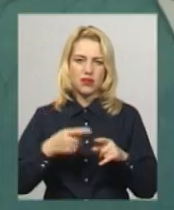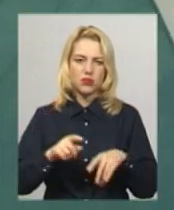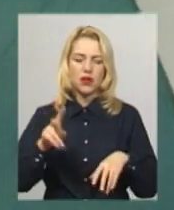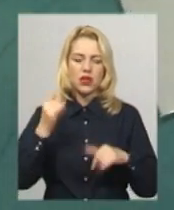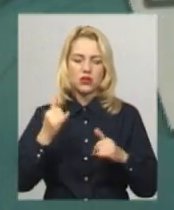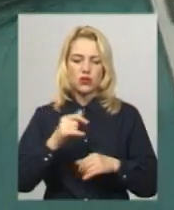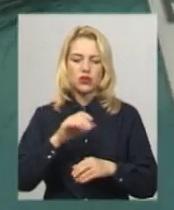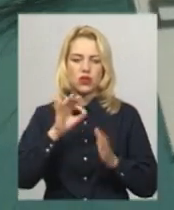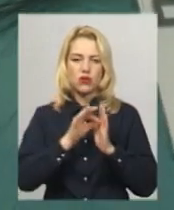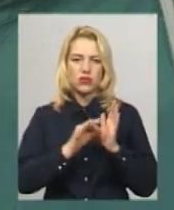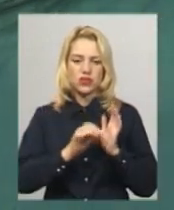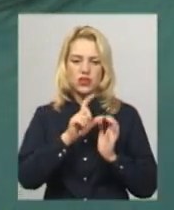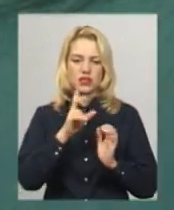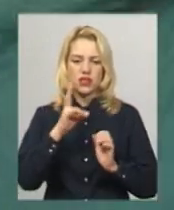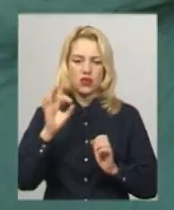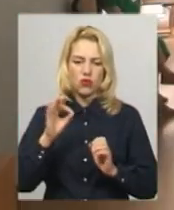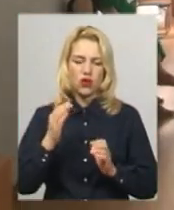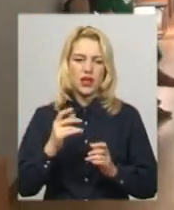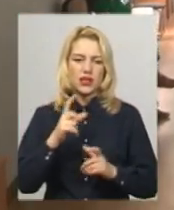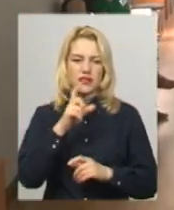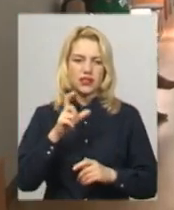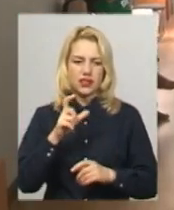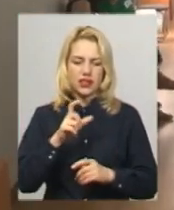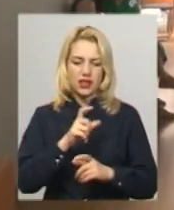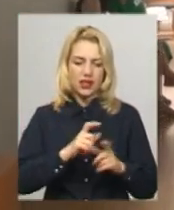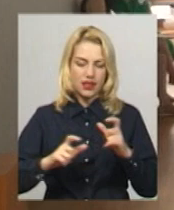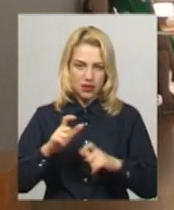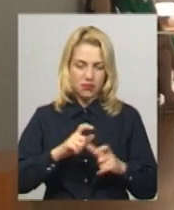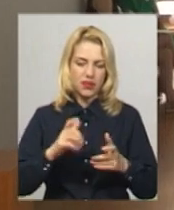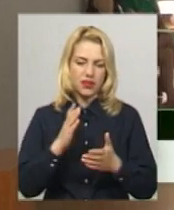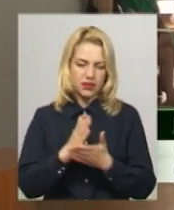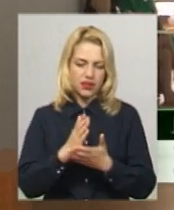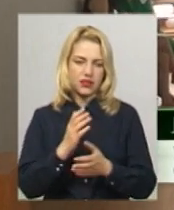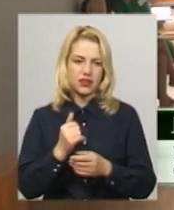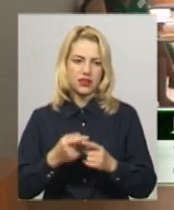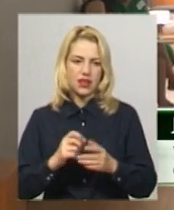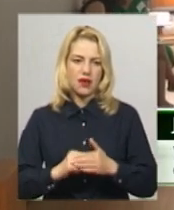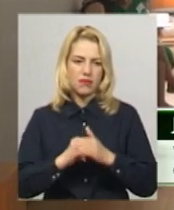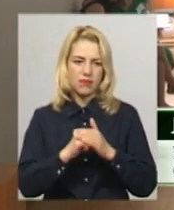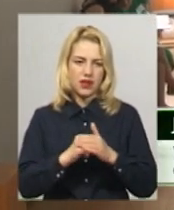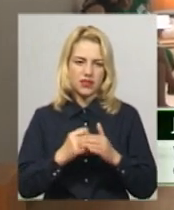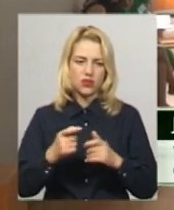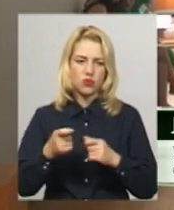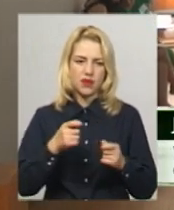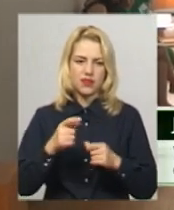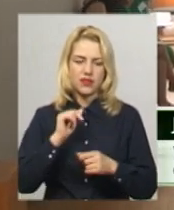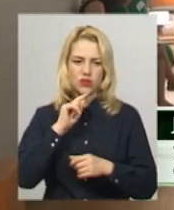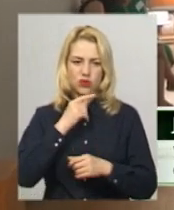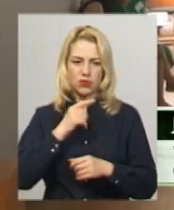ЗНО з хімії є середнім часовим показником. Сьогодні на базі факультету управління та економіки Хмельницького